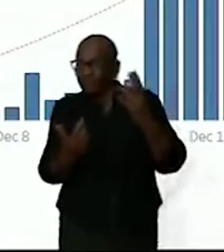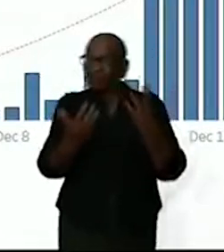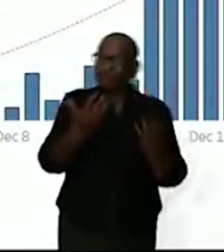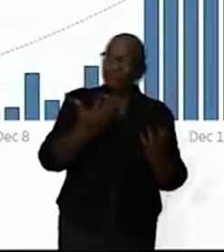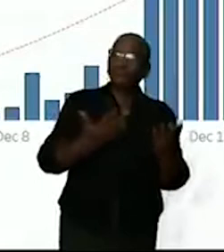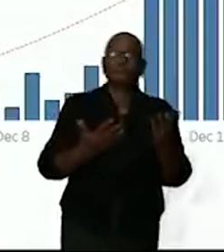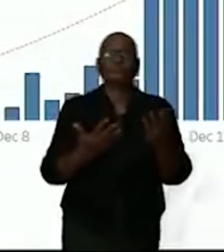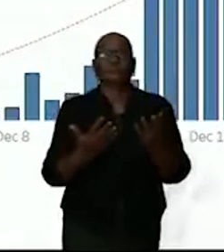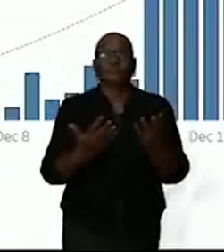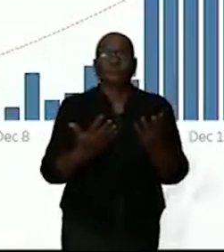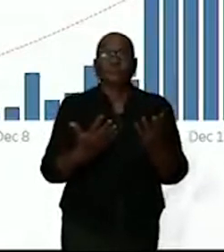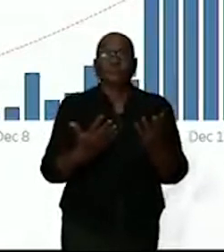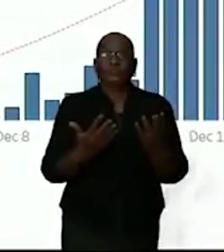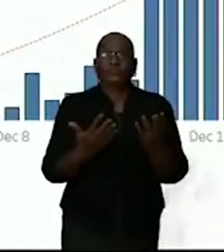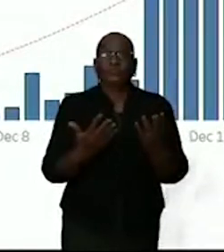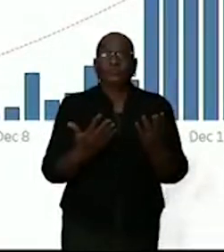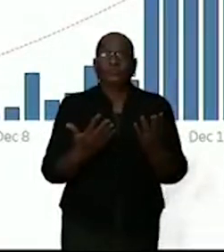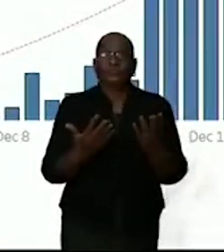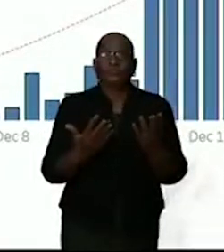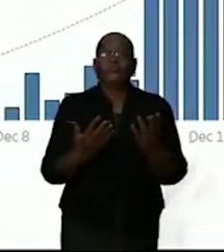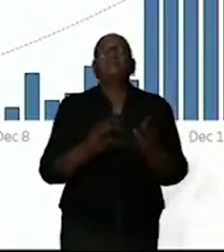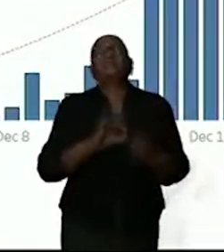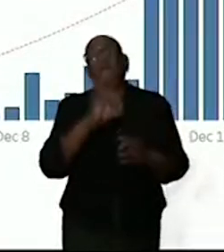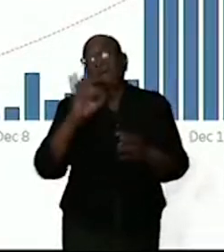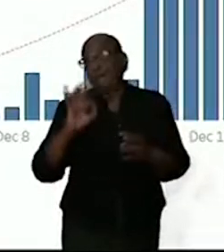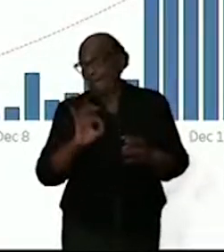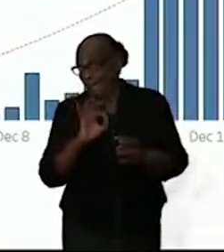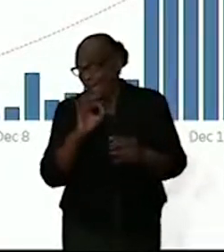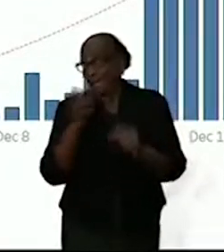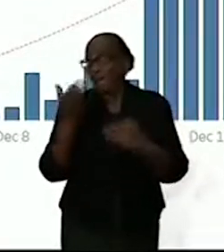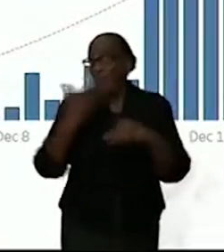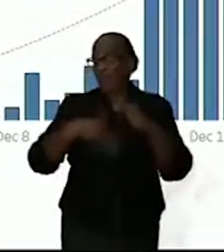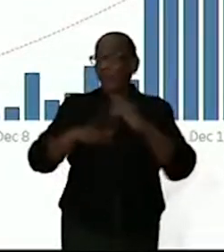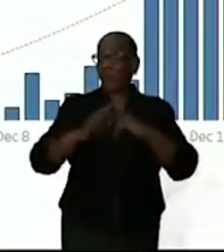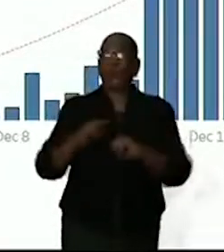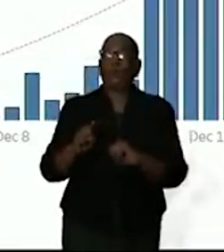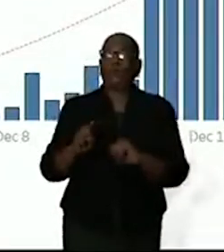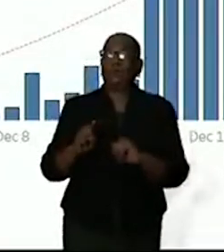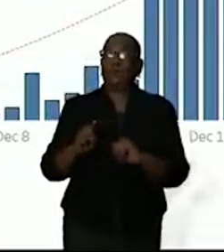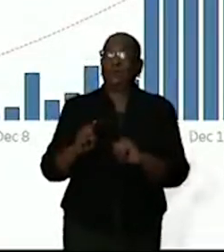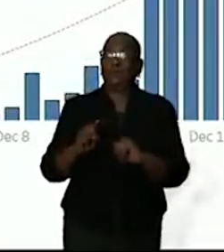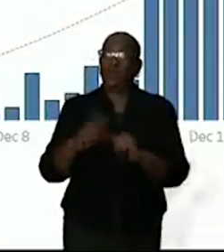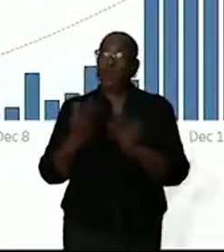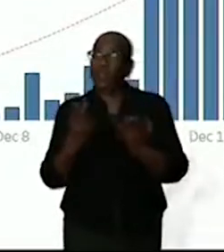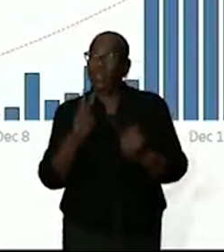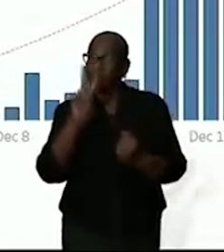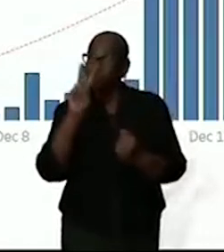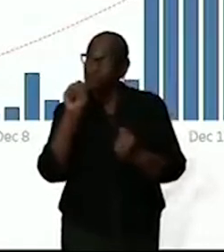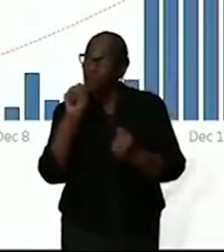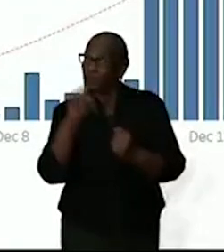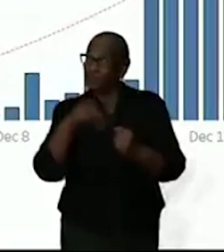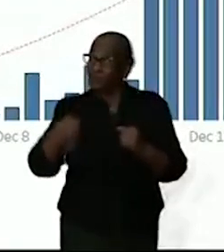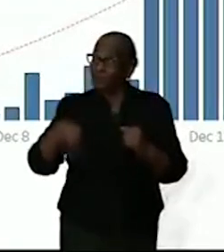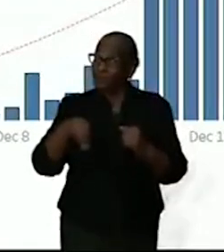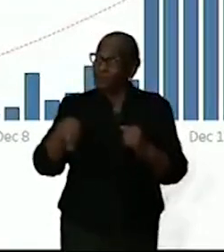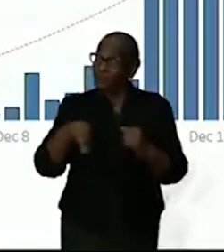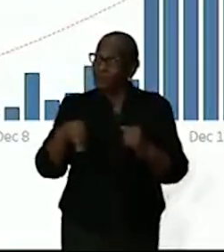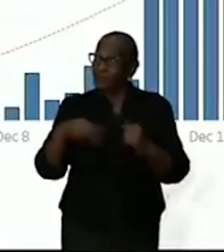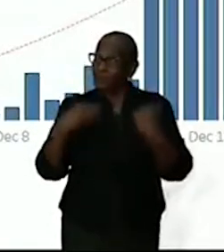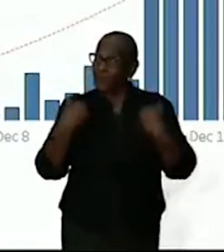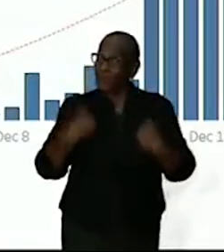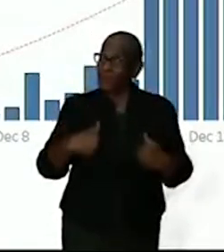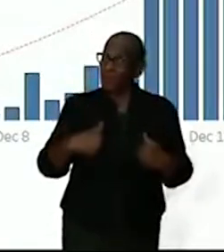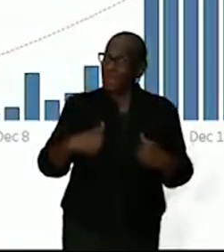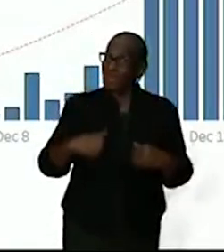er te zijn. En dat wil zeggen, rond 20 november begonnen mensen